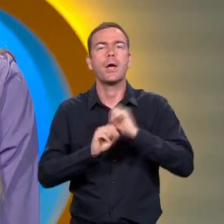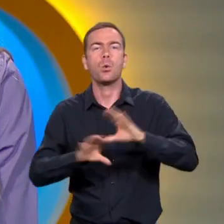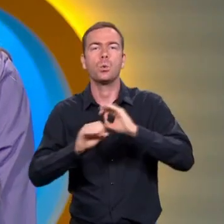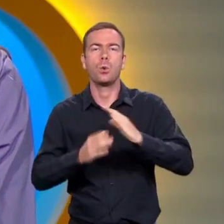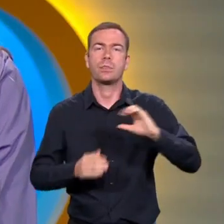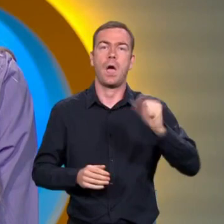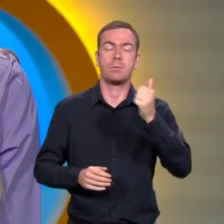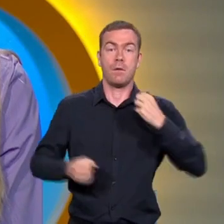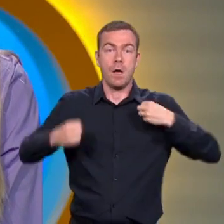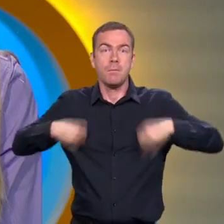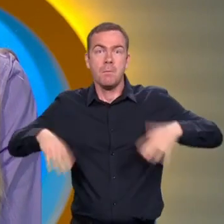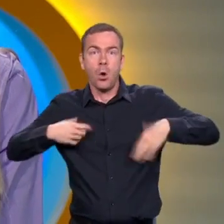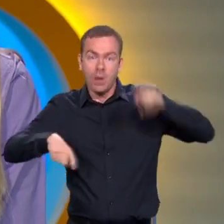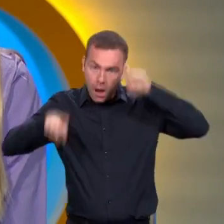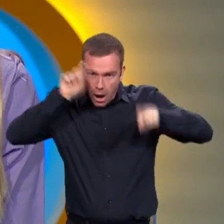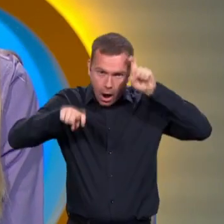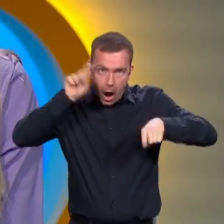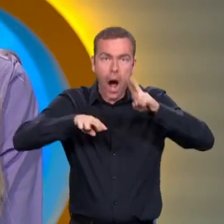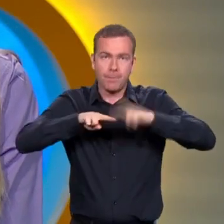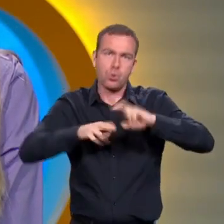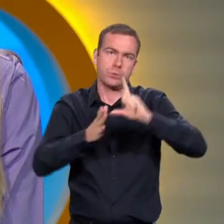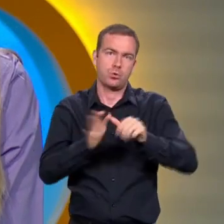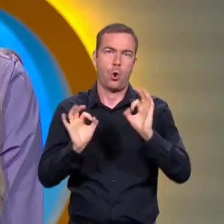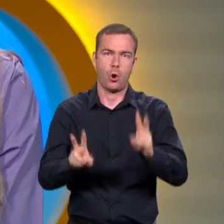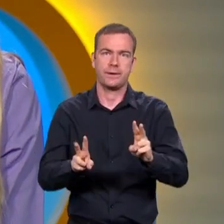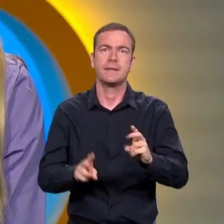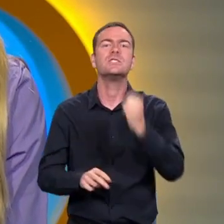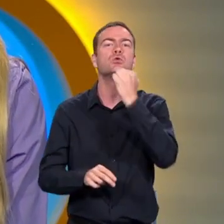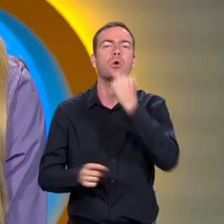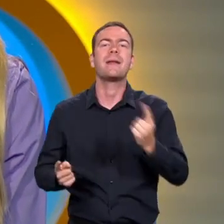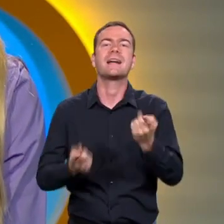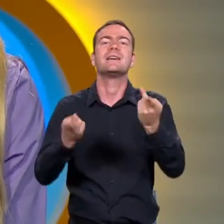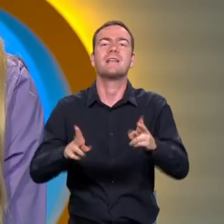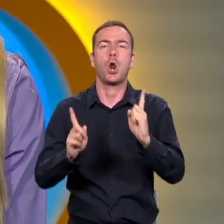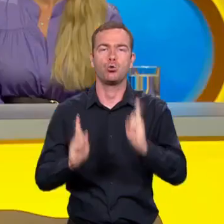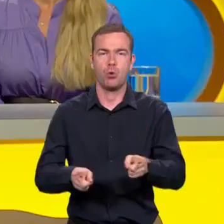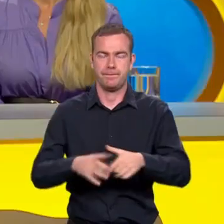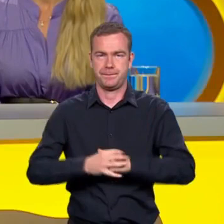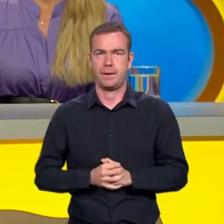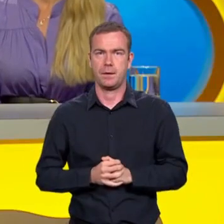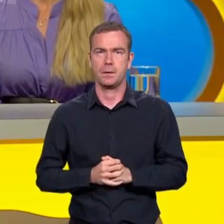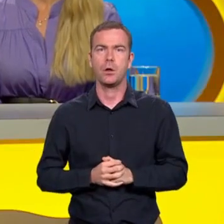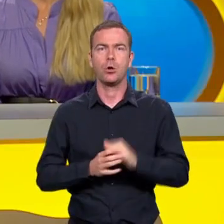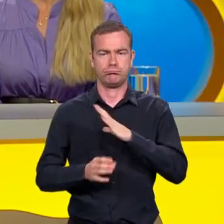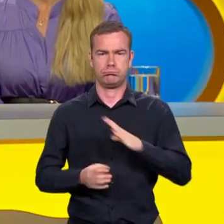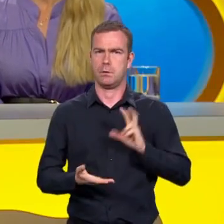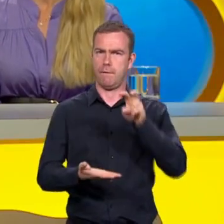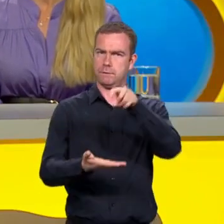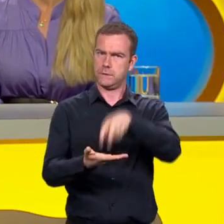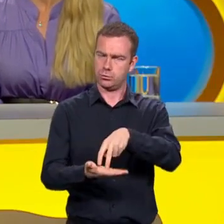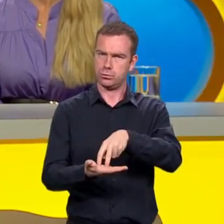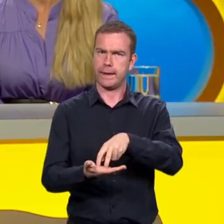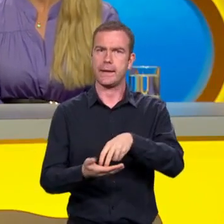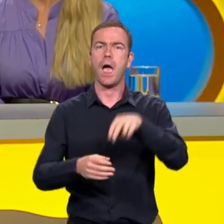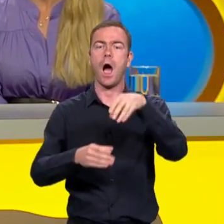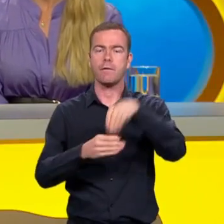toho dĚláte teraz srandu počese, ale stalo sa nám na jedné akci soukromé, že sa měli ilúzie, ja sa si sa